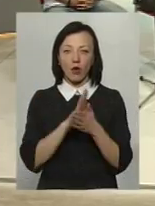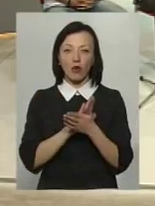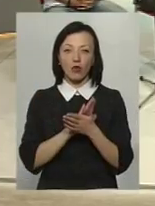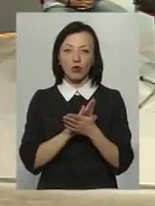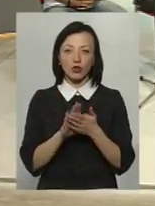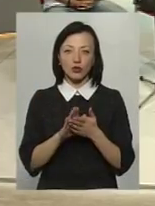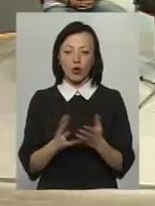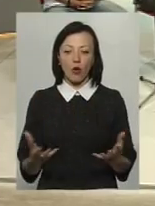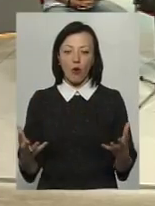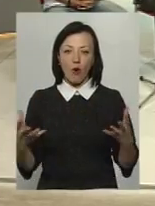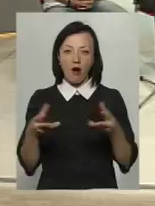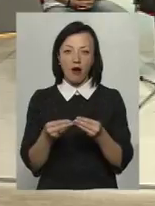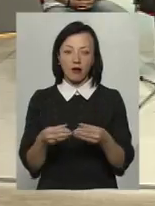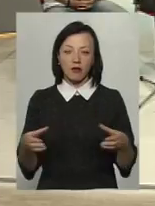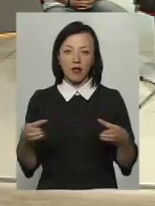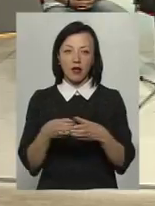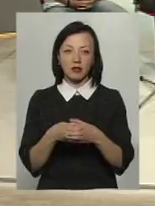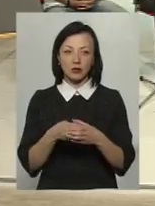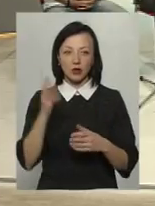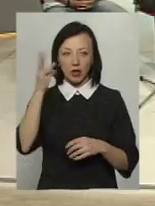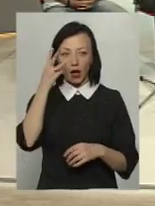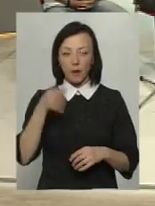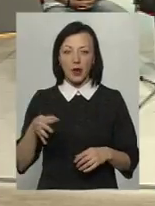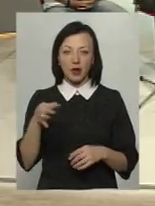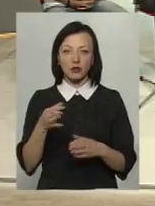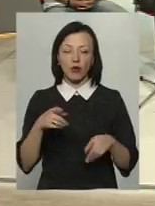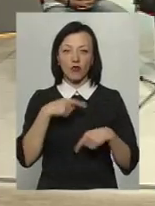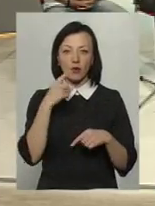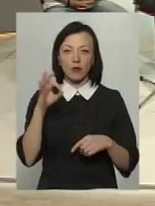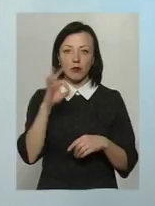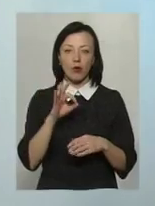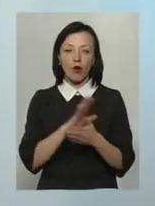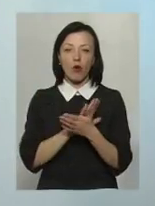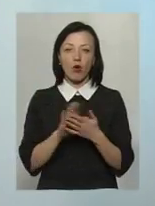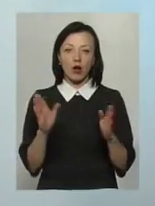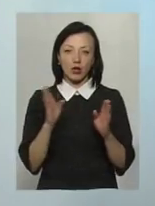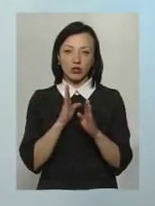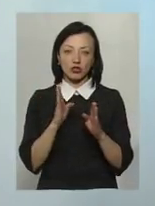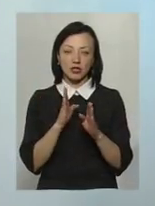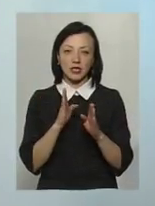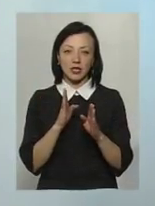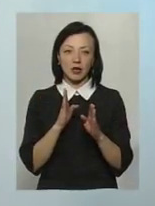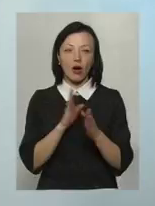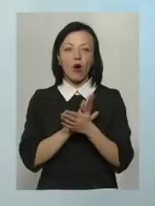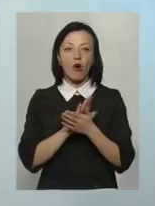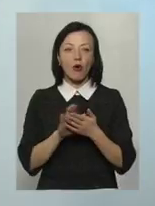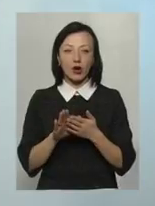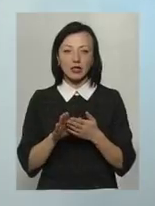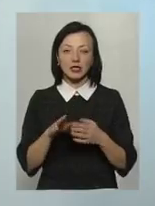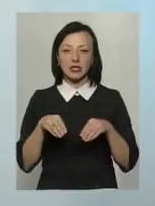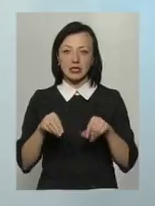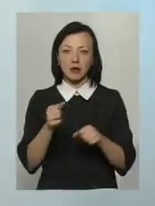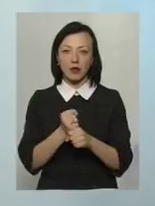кластеру на Хмельниччині, саме якщо ми говоримо про органічне землеробство. Я хочу назвати